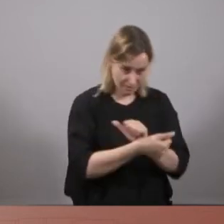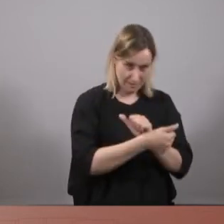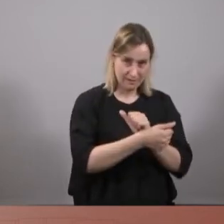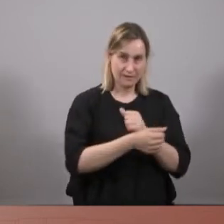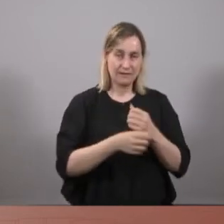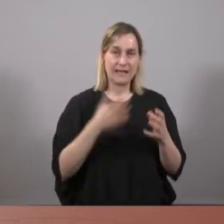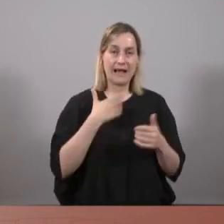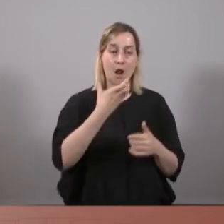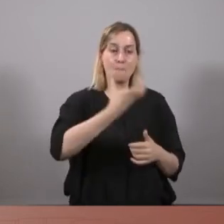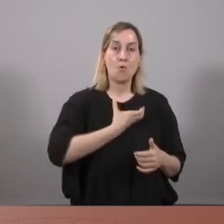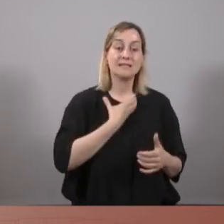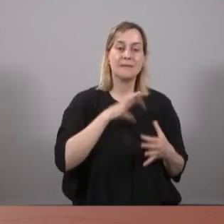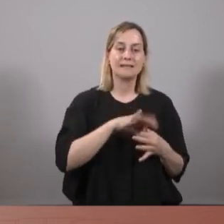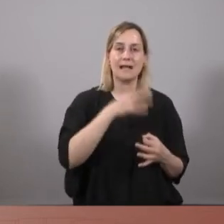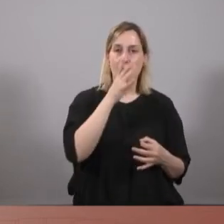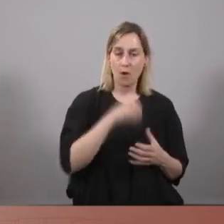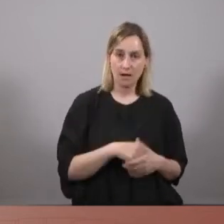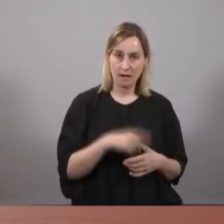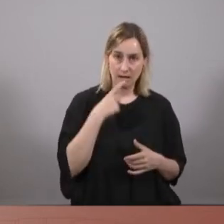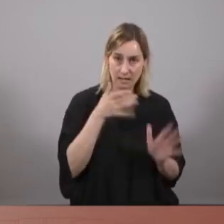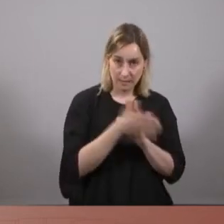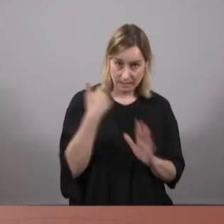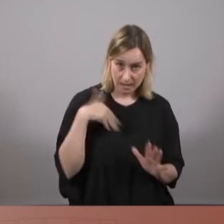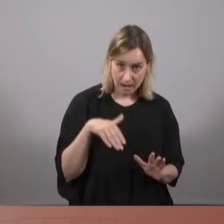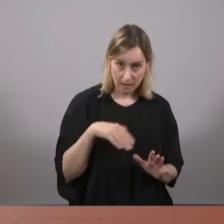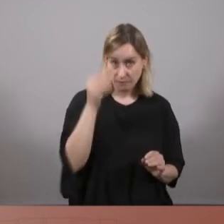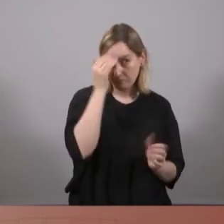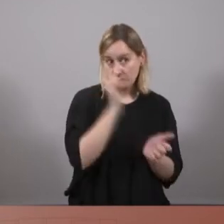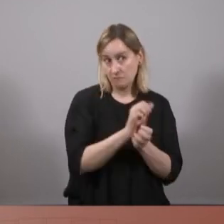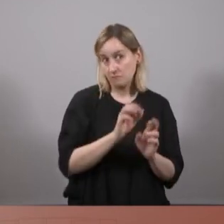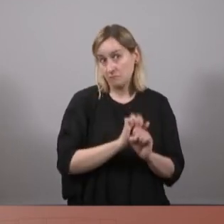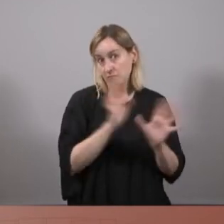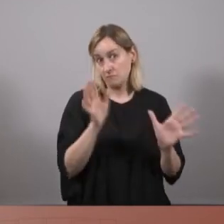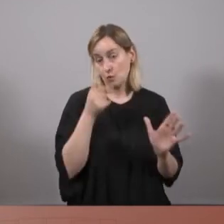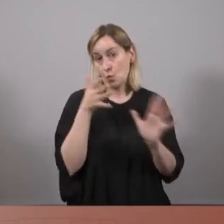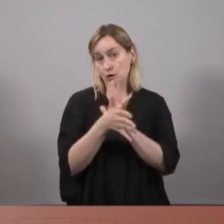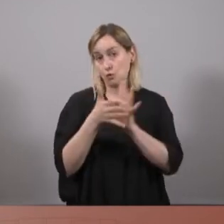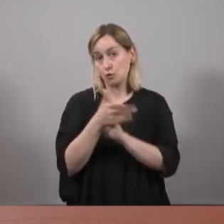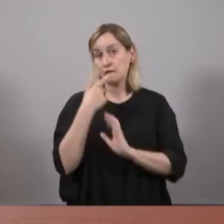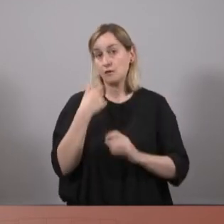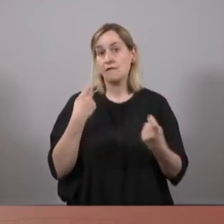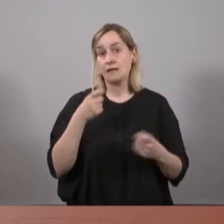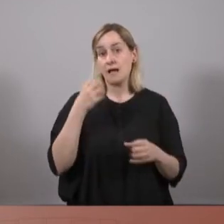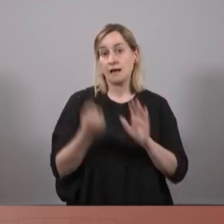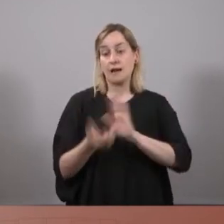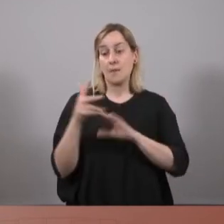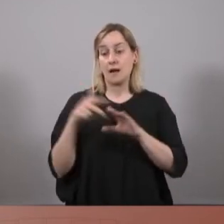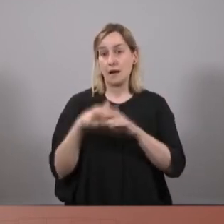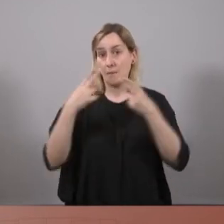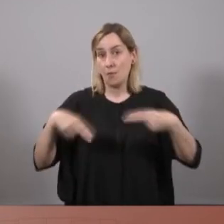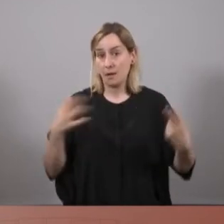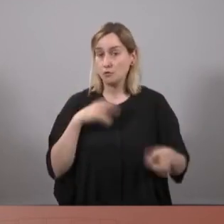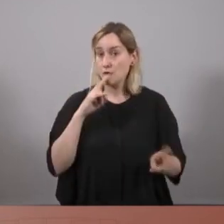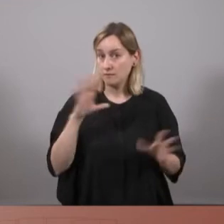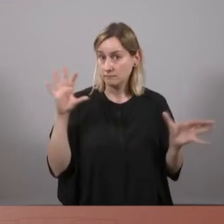municipalitzar l'aigua. Entenem que ha deixat clar, perquè així ho he indicat en el seu discurs, que cal crear una banca pública, però també, i això